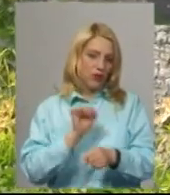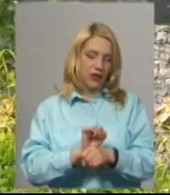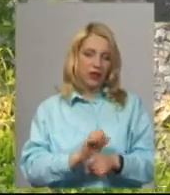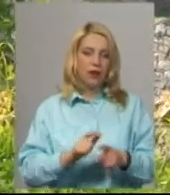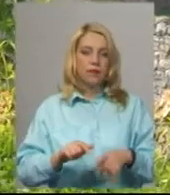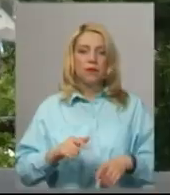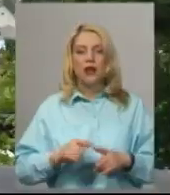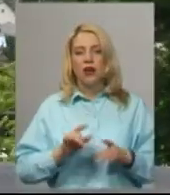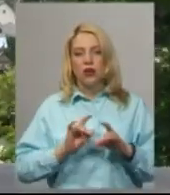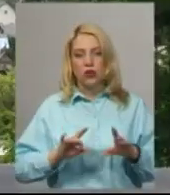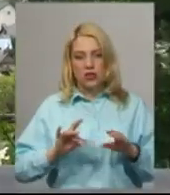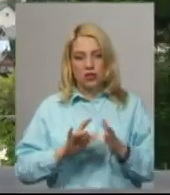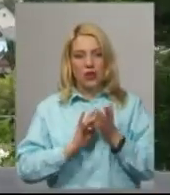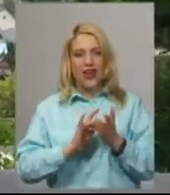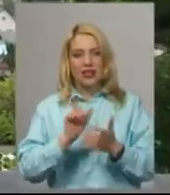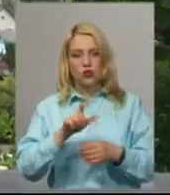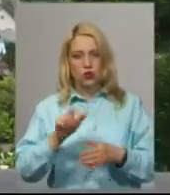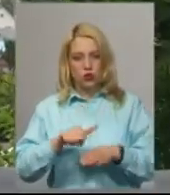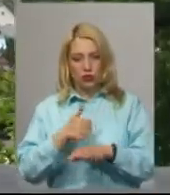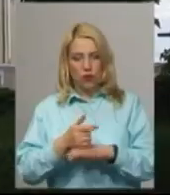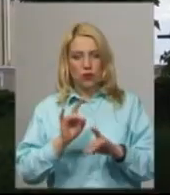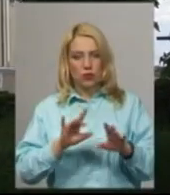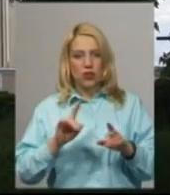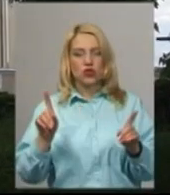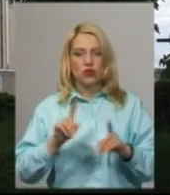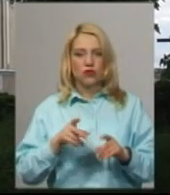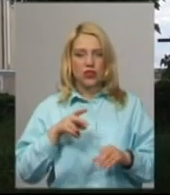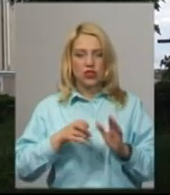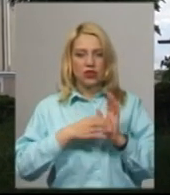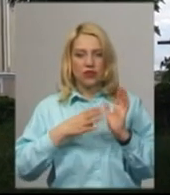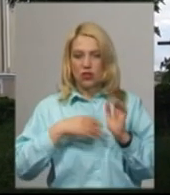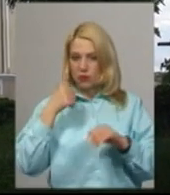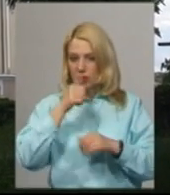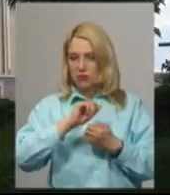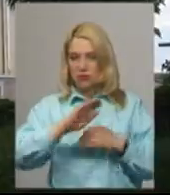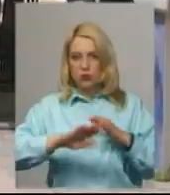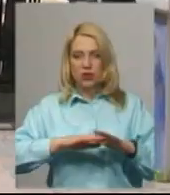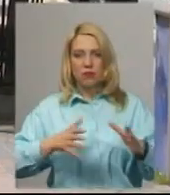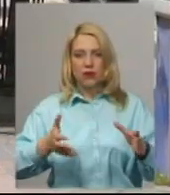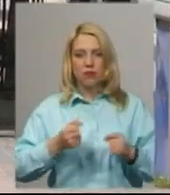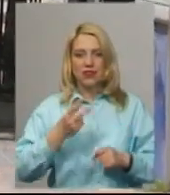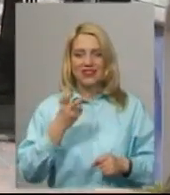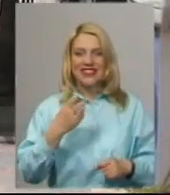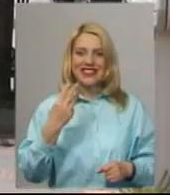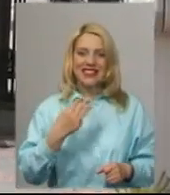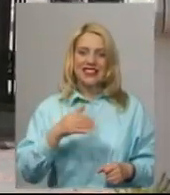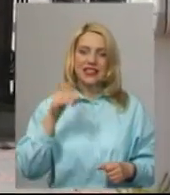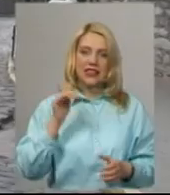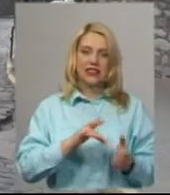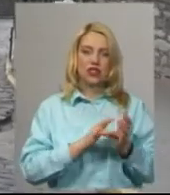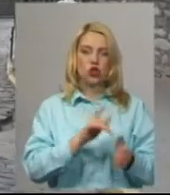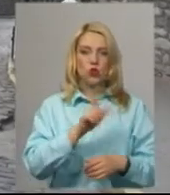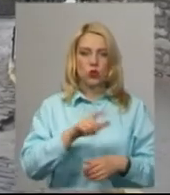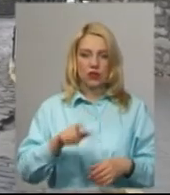екскурсоводів Кам'янця-Подільського Регіна Мержієвська пояснює, у 2019 році Кам'янець-Подільський прийняв 230 тисяч туристів, яких